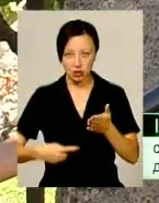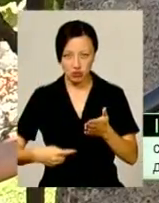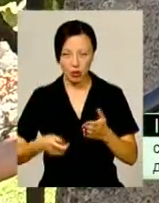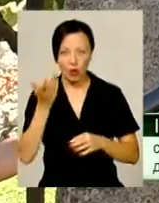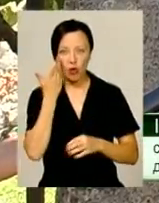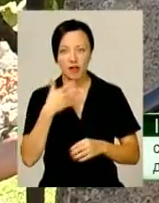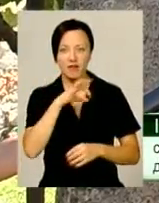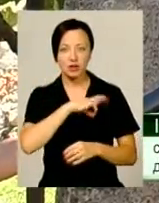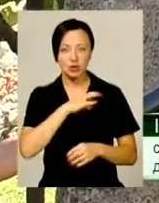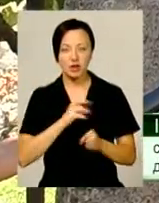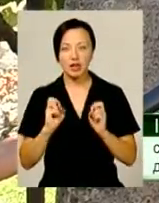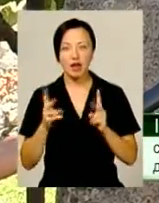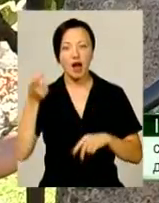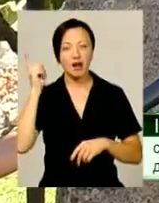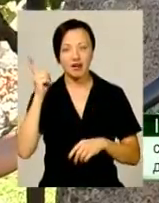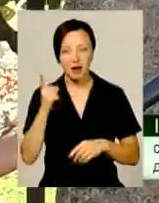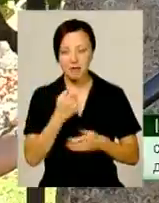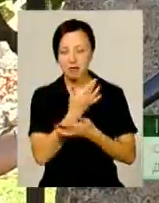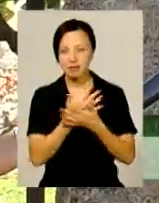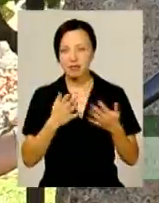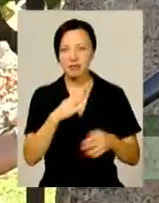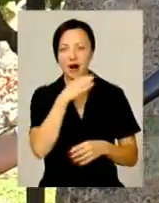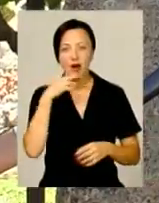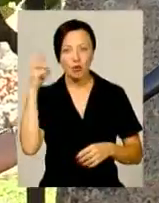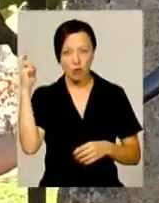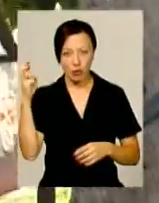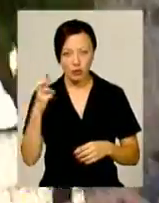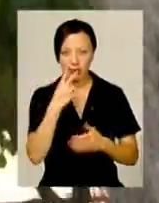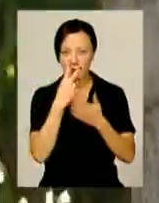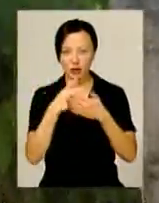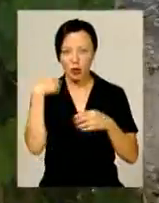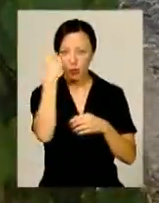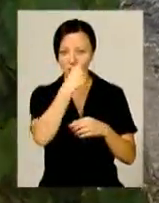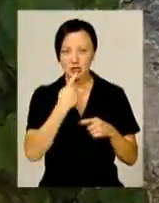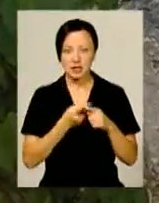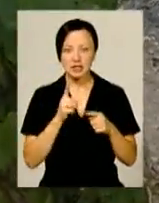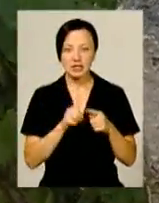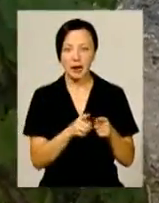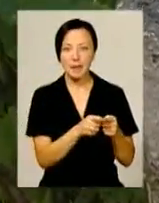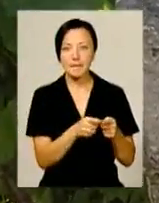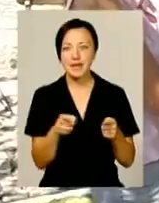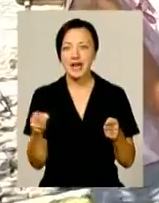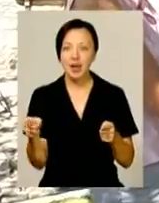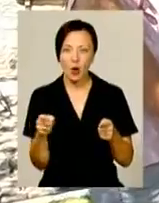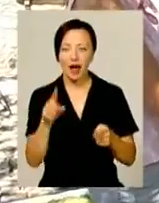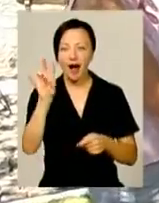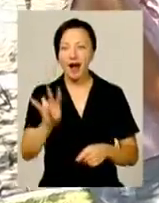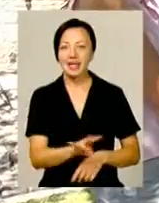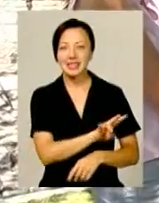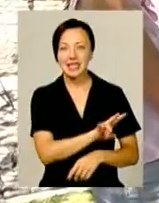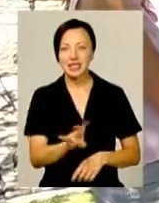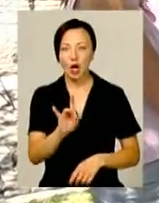Коли він використовується як язичницький ідол, бачимо в нього збите обличчя, це вже перед христианізяцією Русі. Ми його